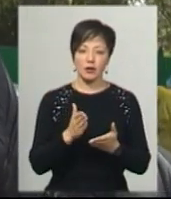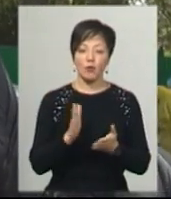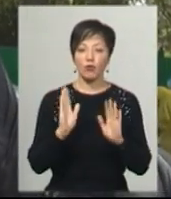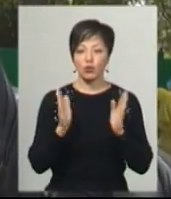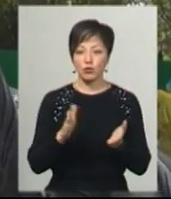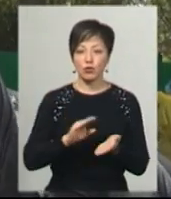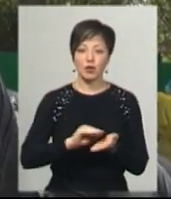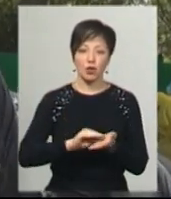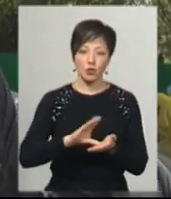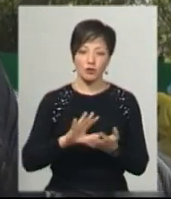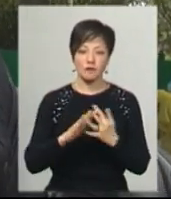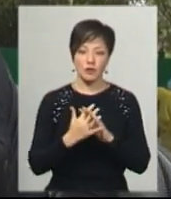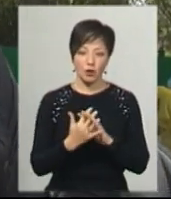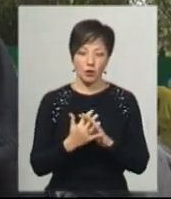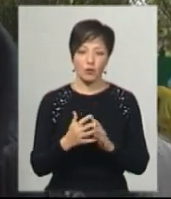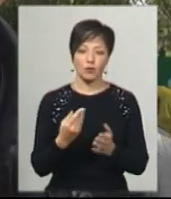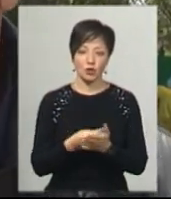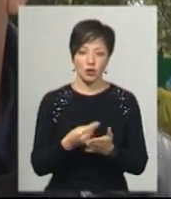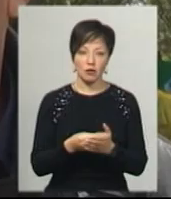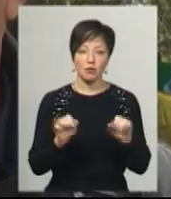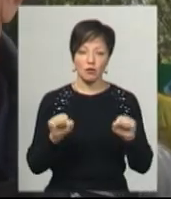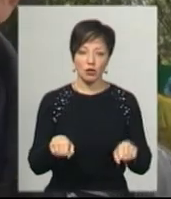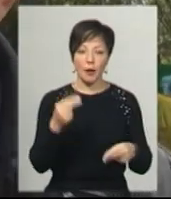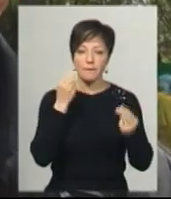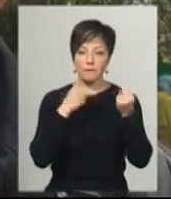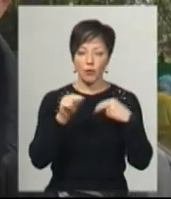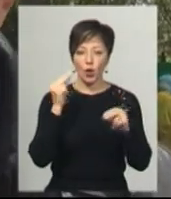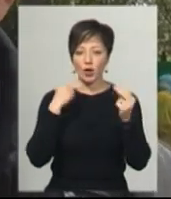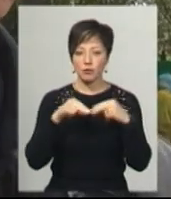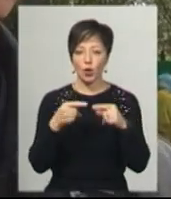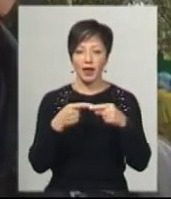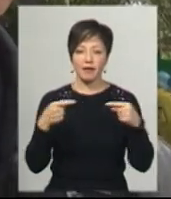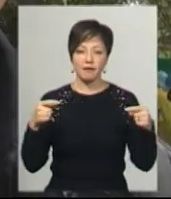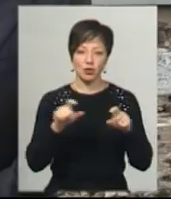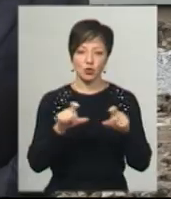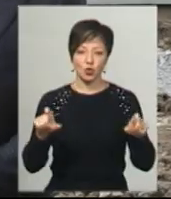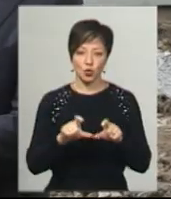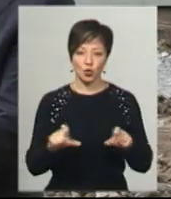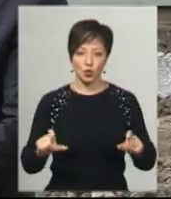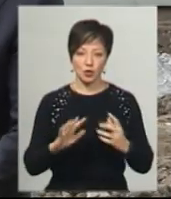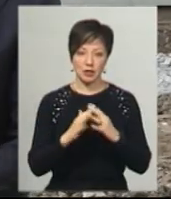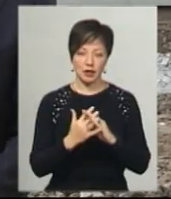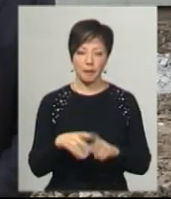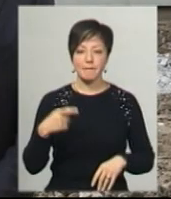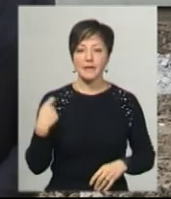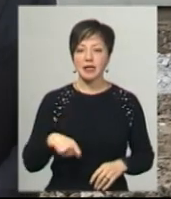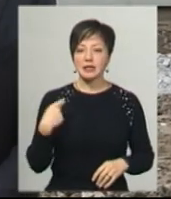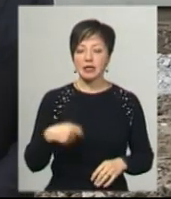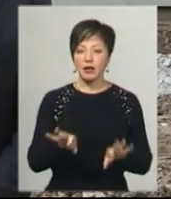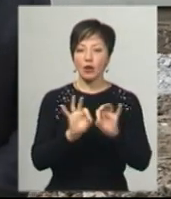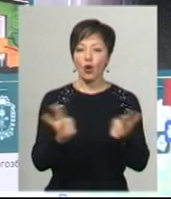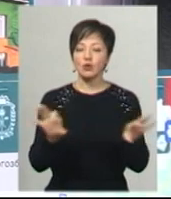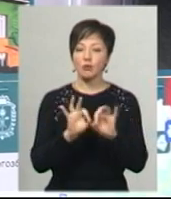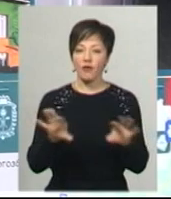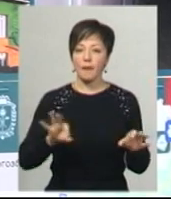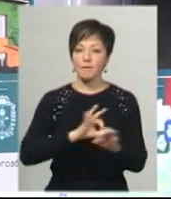надходження в село, і можна буде поліпшувати інфраструктуру села. Володимир Зеленський під час брифінгу розповів,